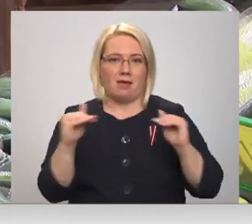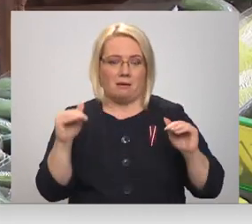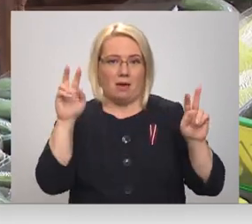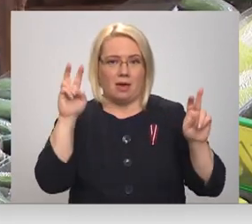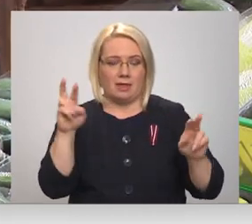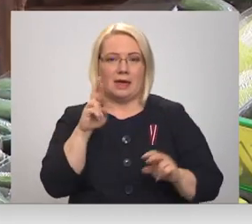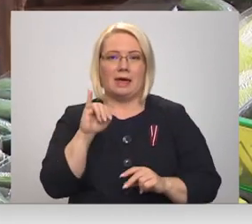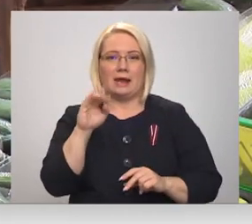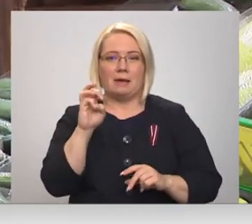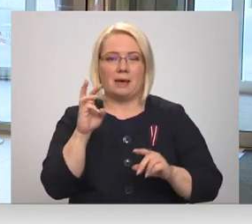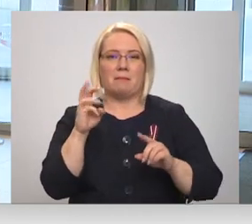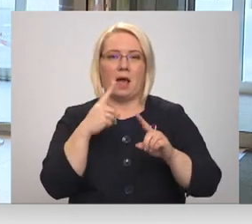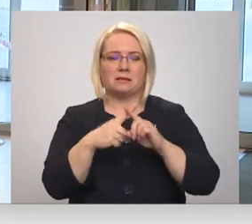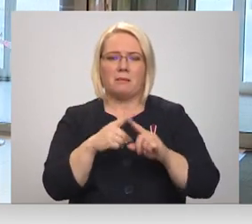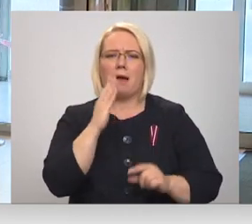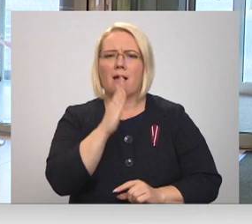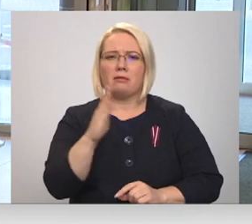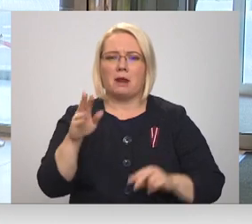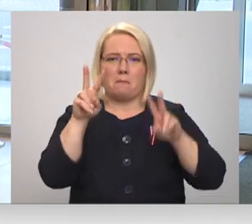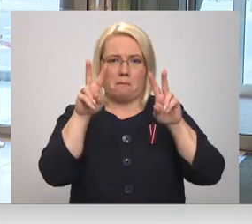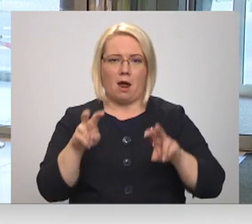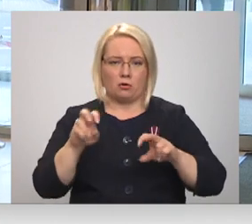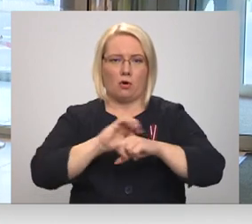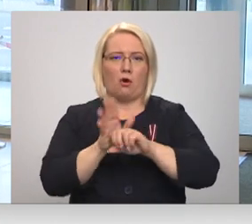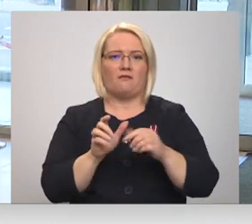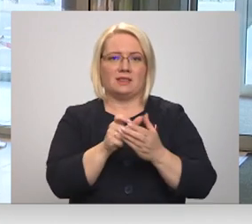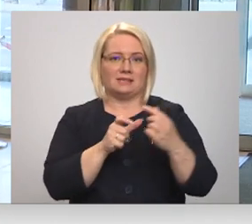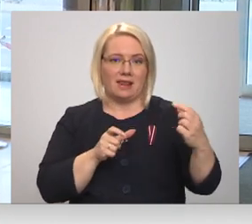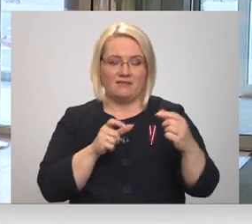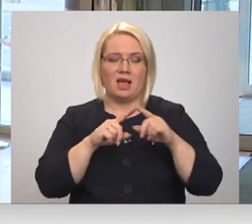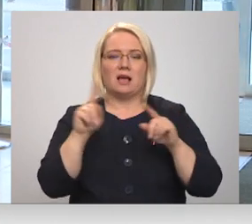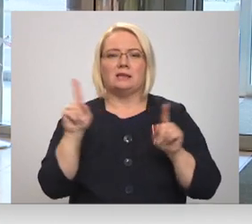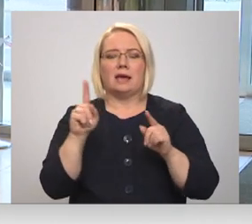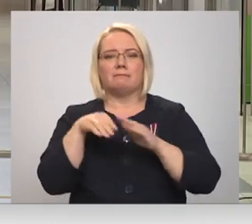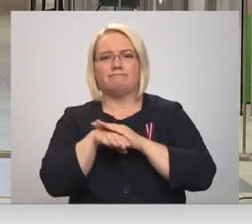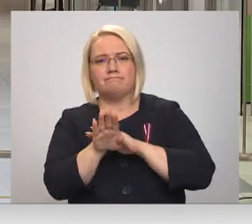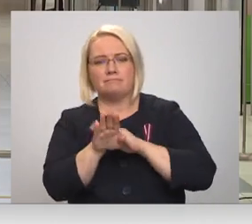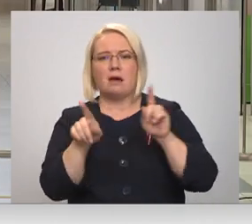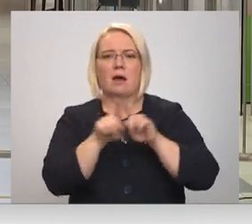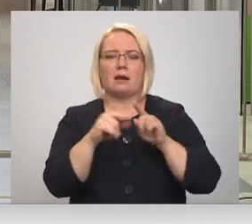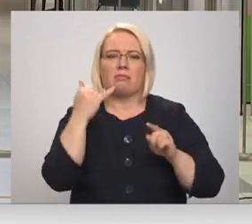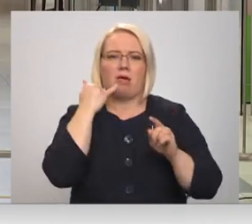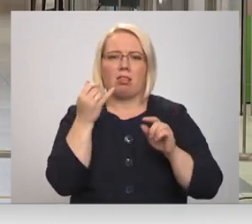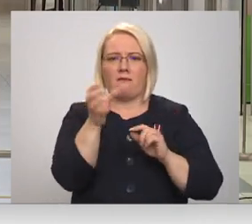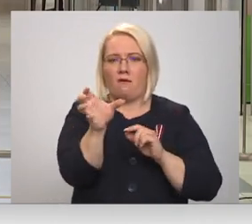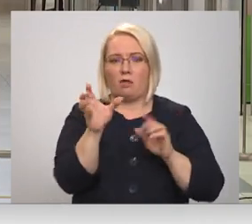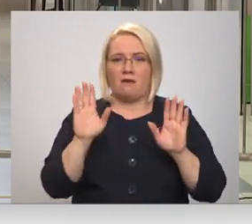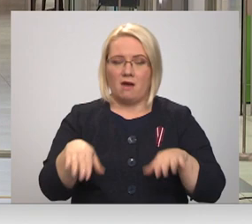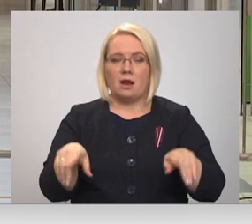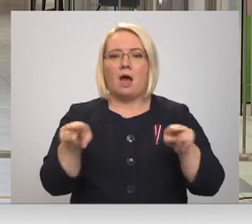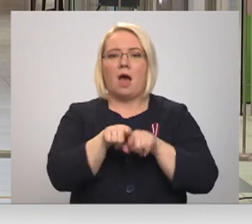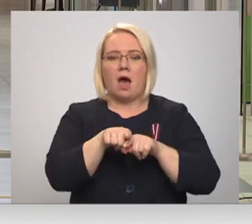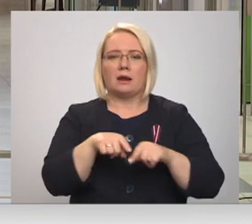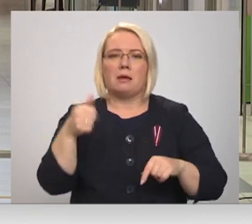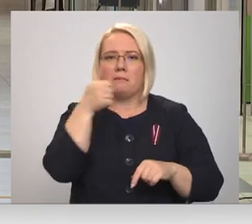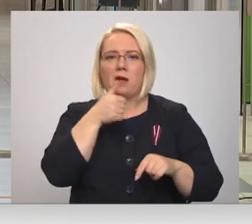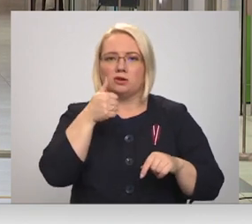maksimum veikaliem ir katram tiek pārbaudīts Covid-19 certifikāts. Derīgs gan izdrukāts, gan kā attēlas telefonā. Jāuzrada arī persona